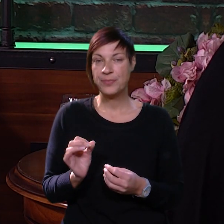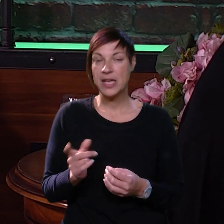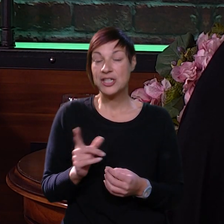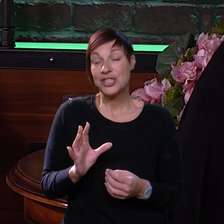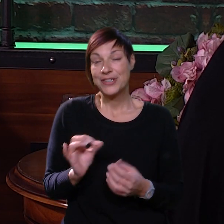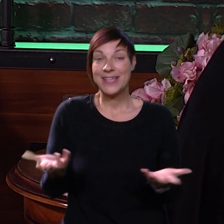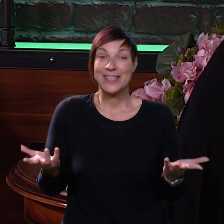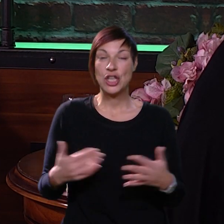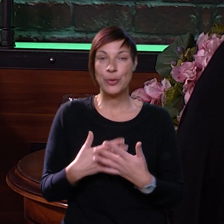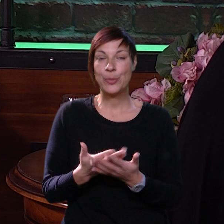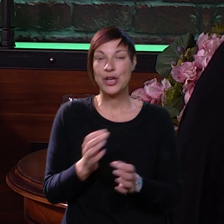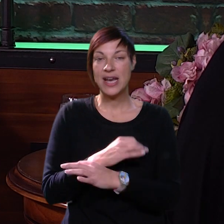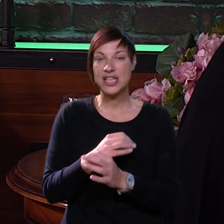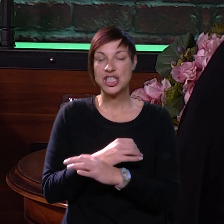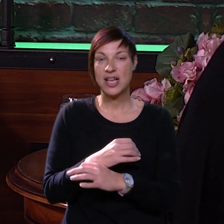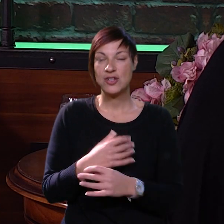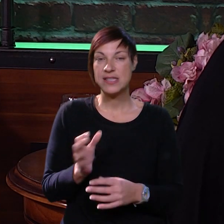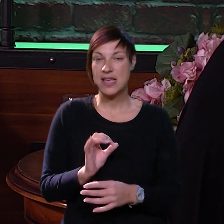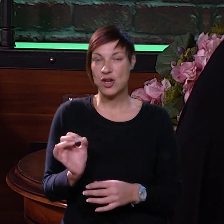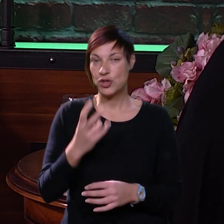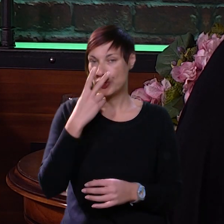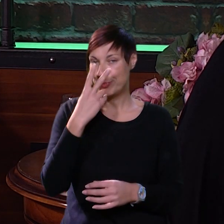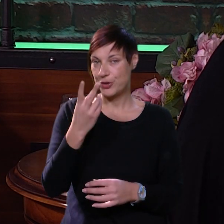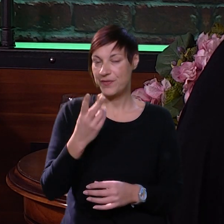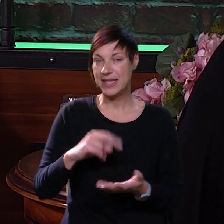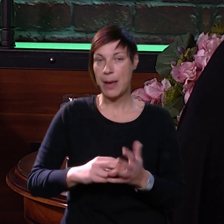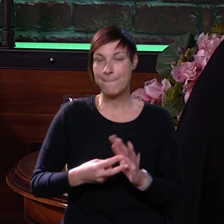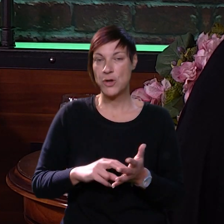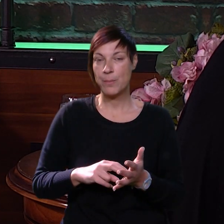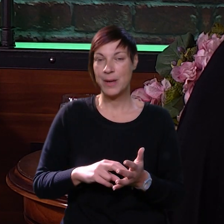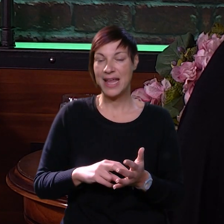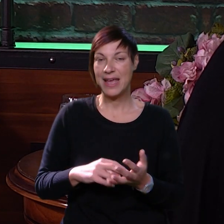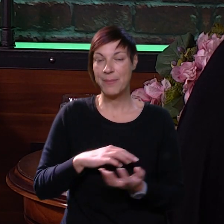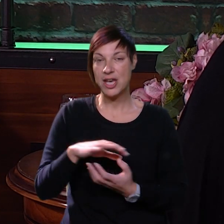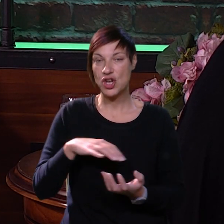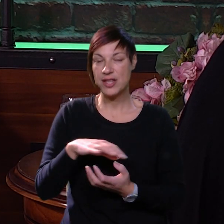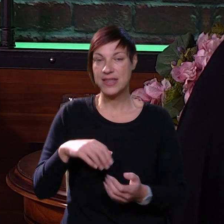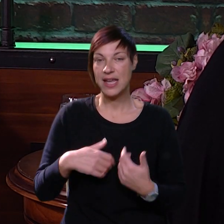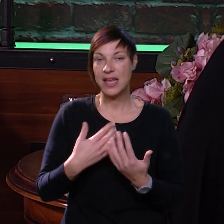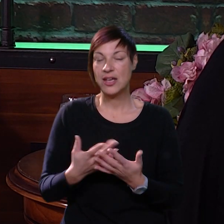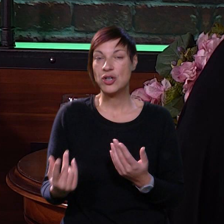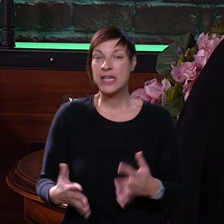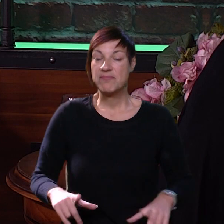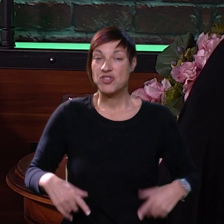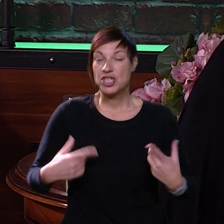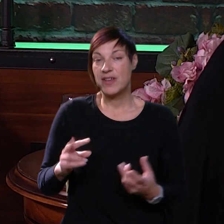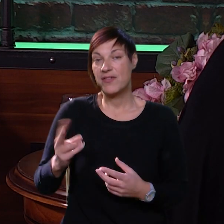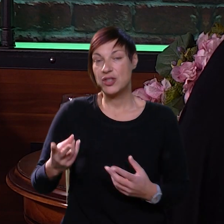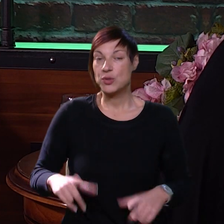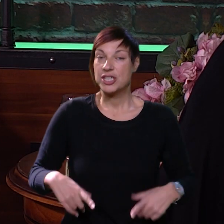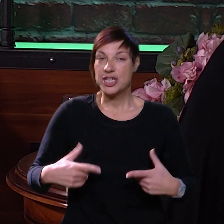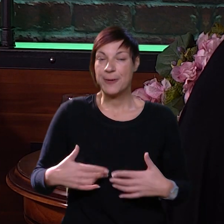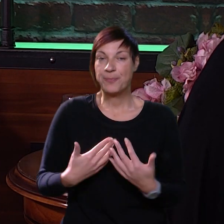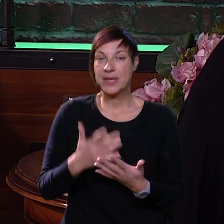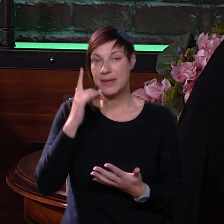što možda i nije dobro za njih, nažalost, jako dobro vide te probleme odraslih koje na neki svoj način doživljavaju